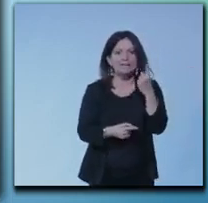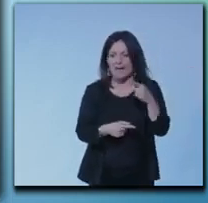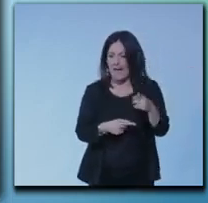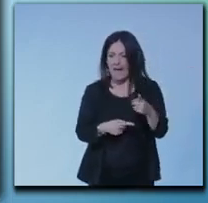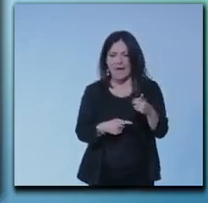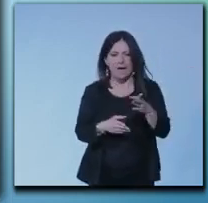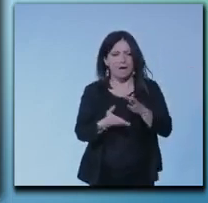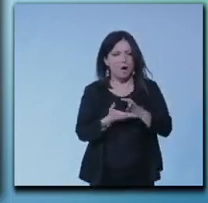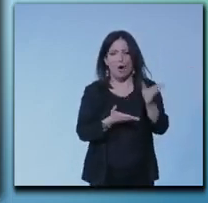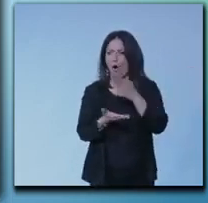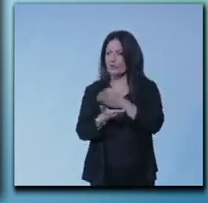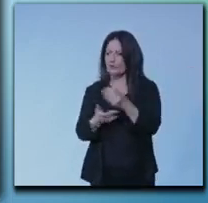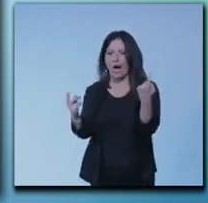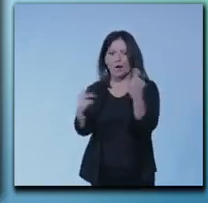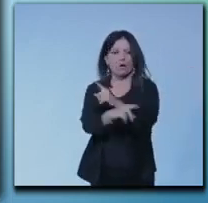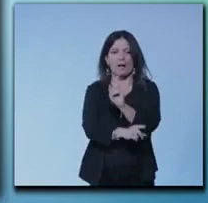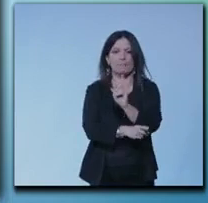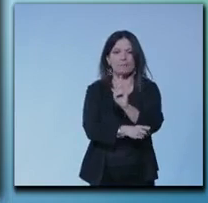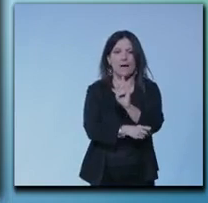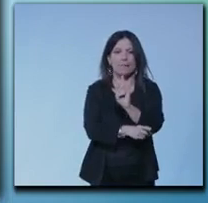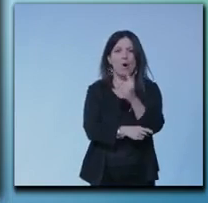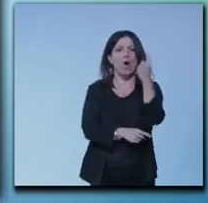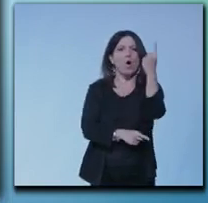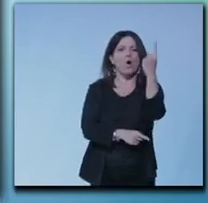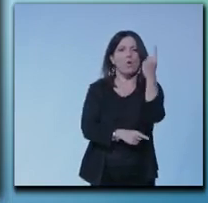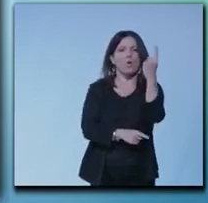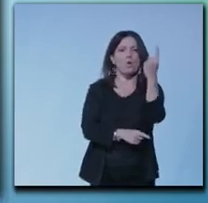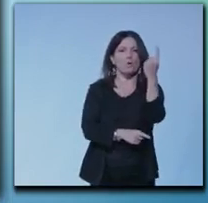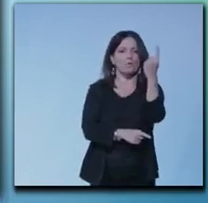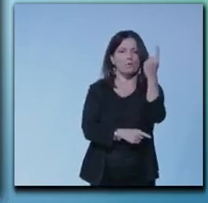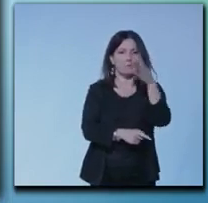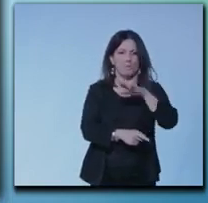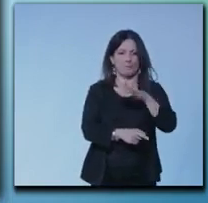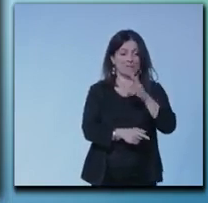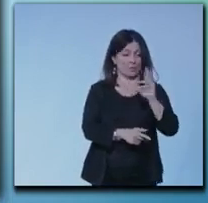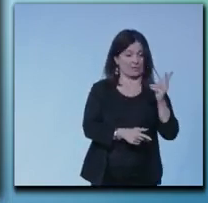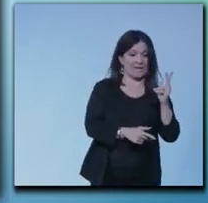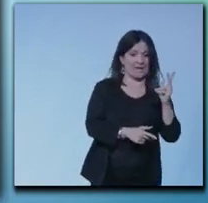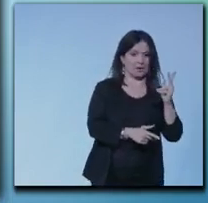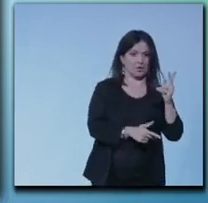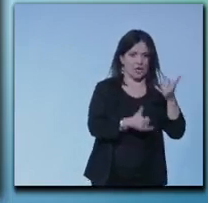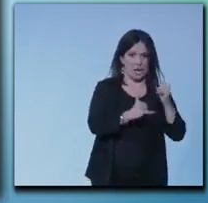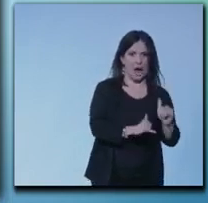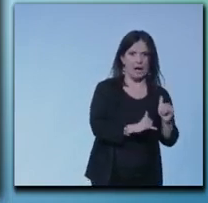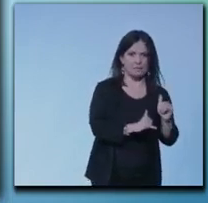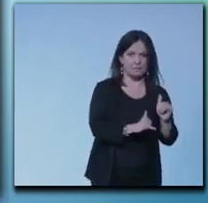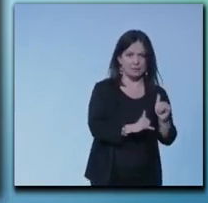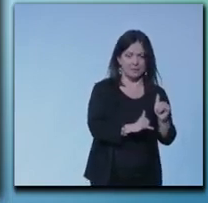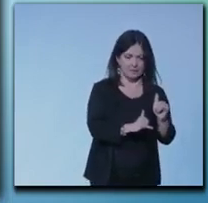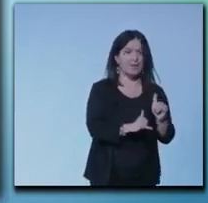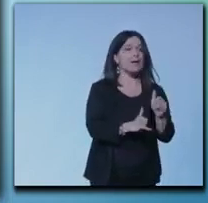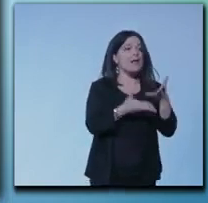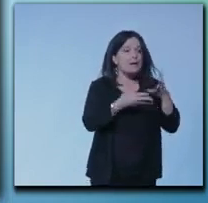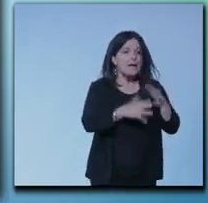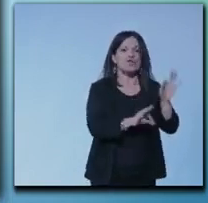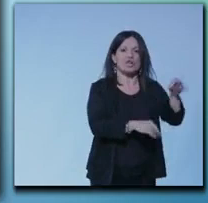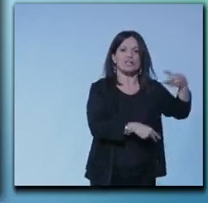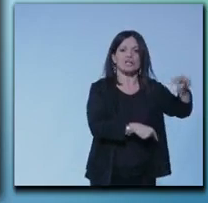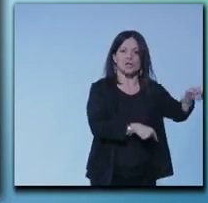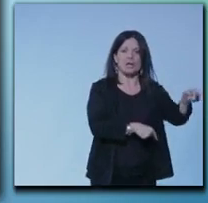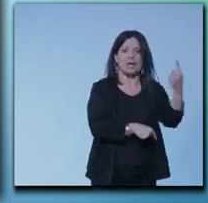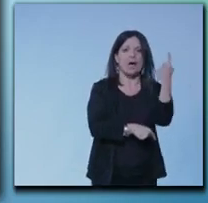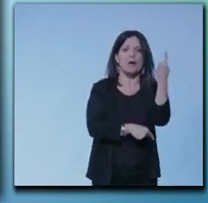il trend un bimbo su 13 nato al mondo nasce in Nigeria e un cittadino residente al mondo è